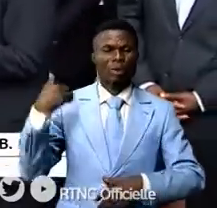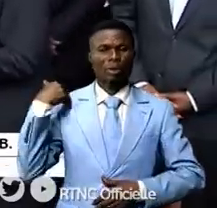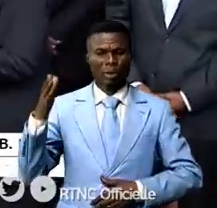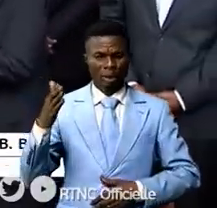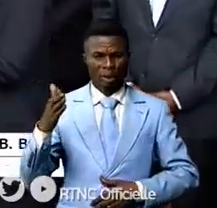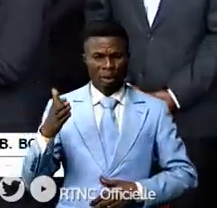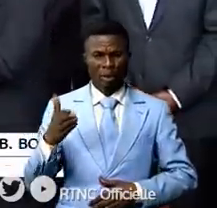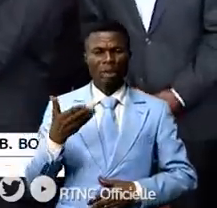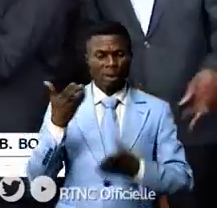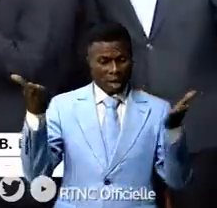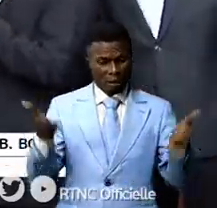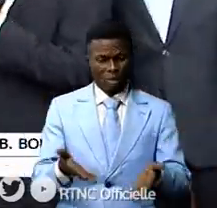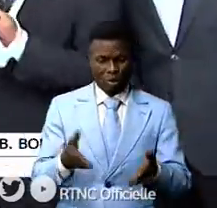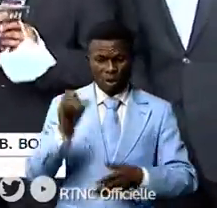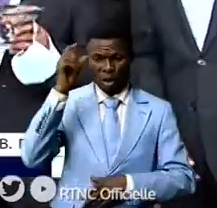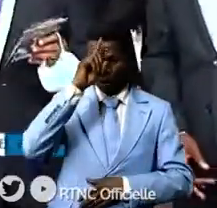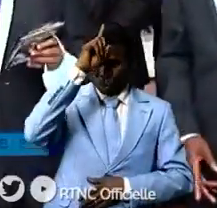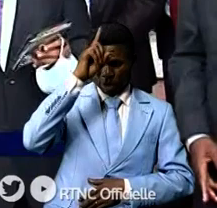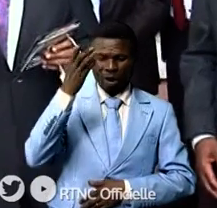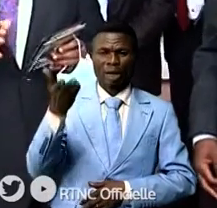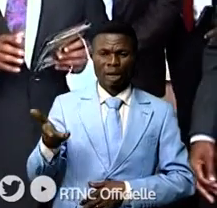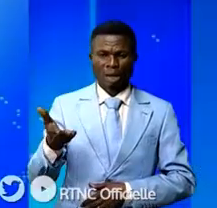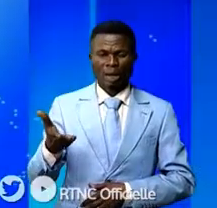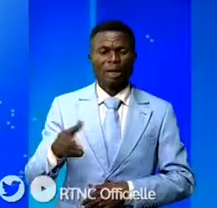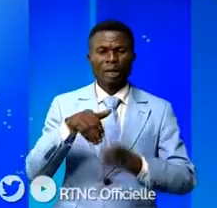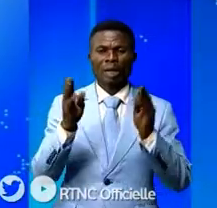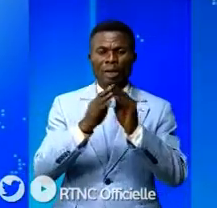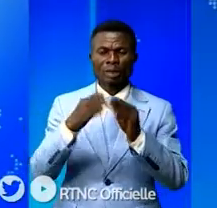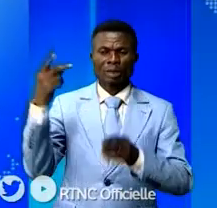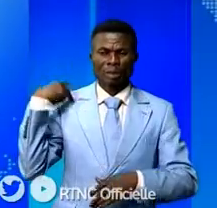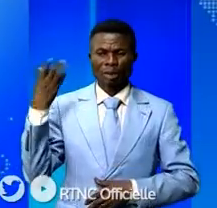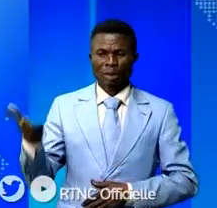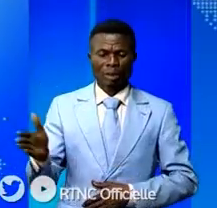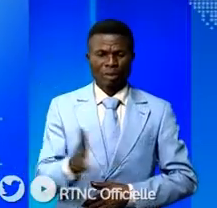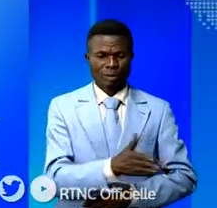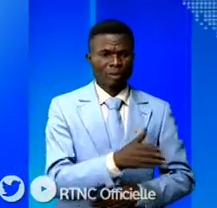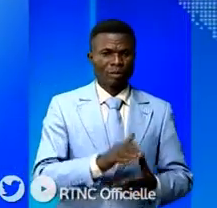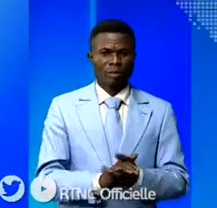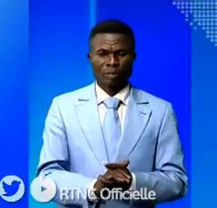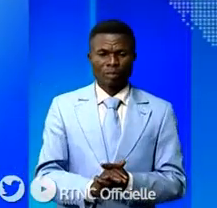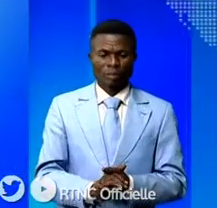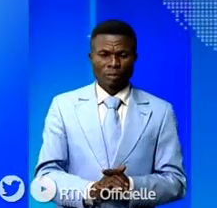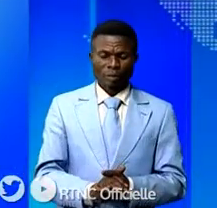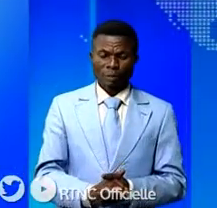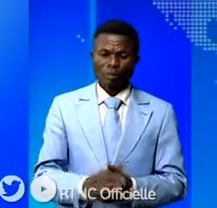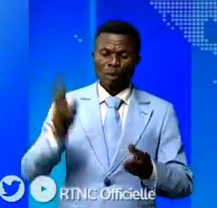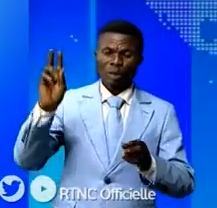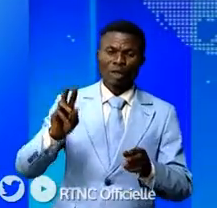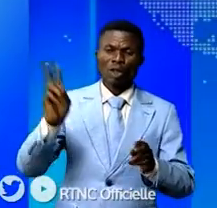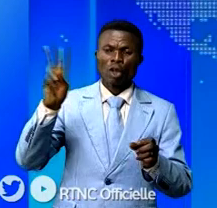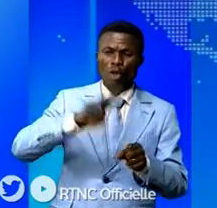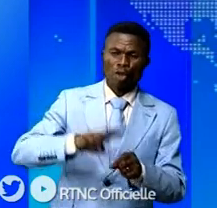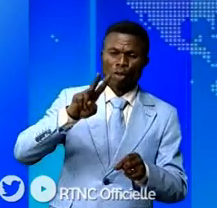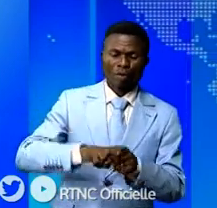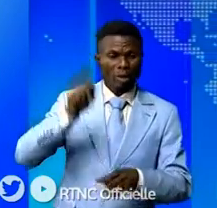C'est la raison de la présence de cet artiste de renom à l'Assemblée nationale. L'exploitation sexuelle commerciale des enfants